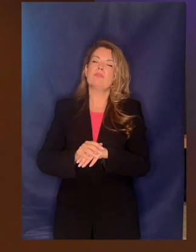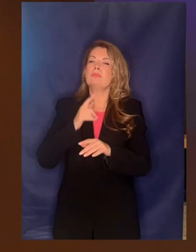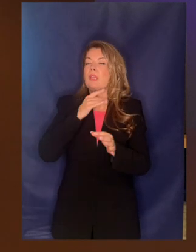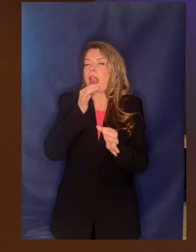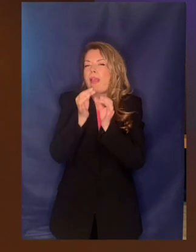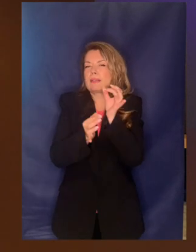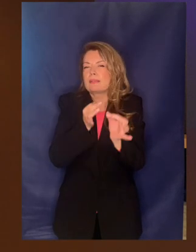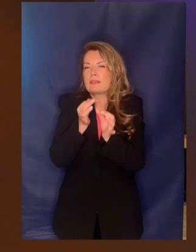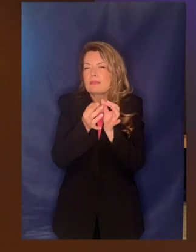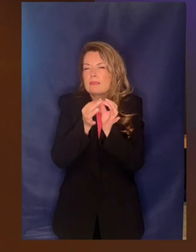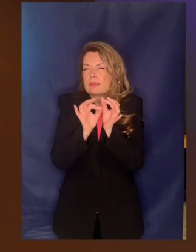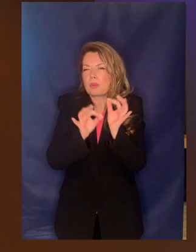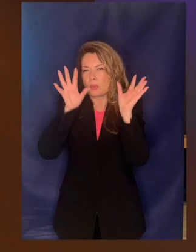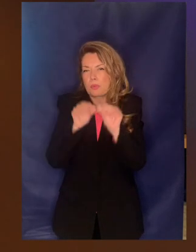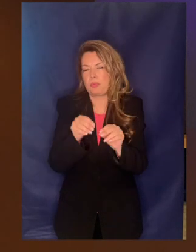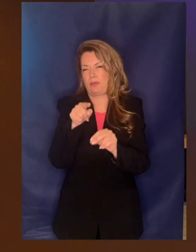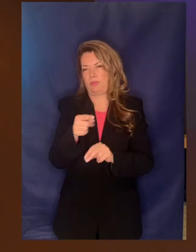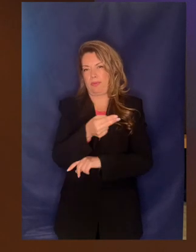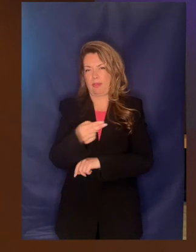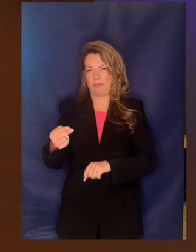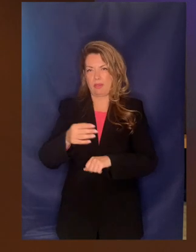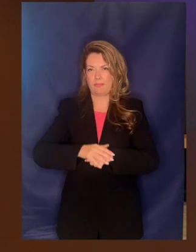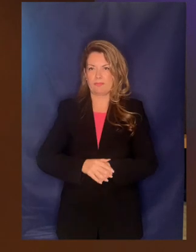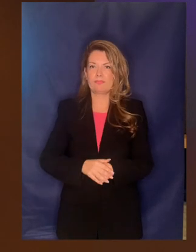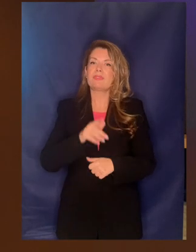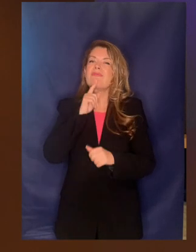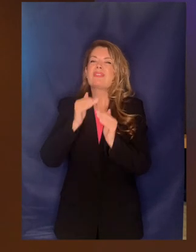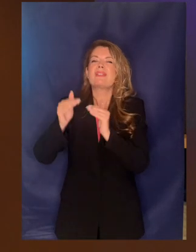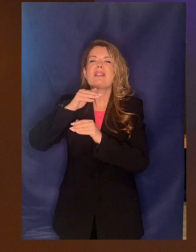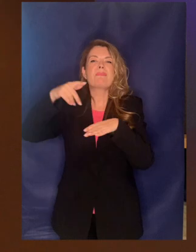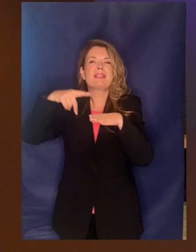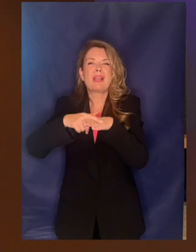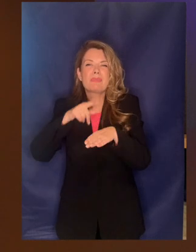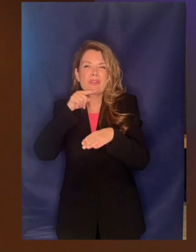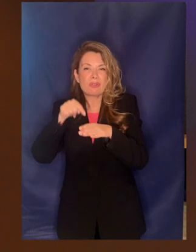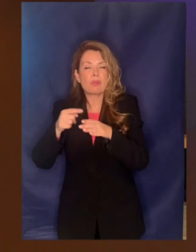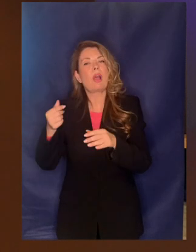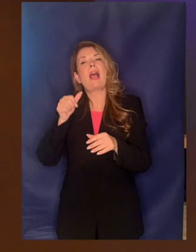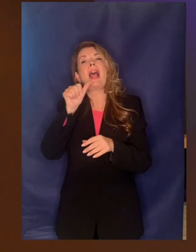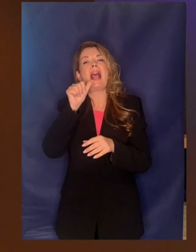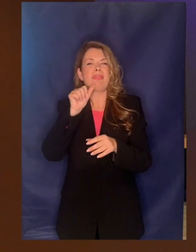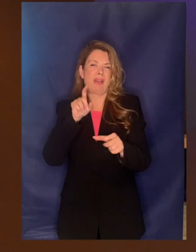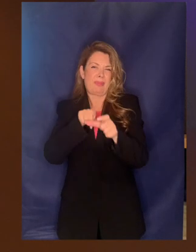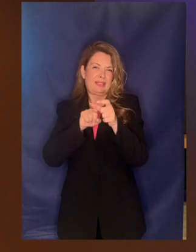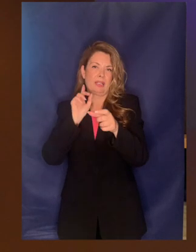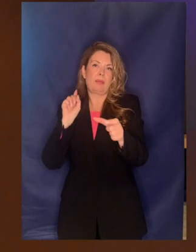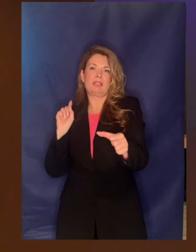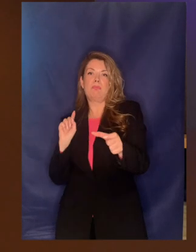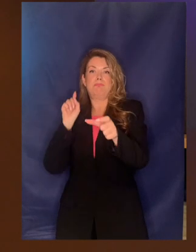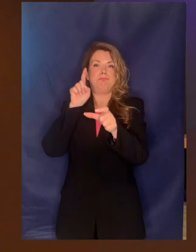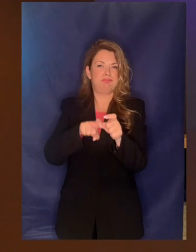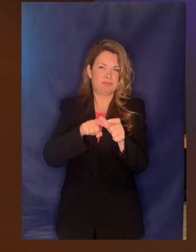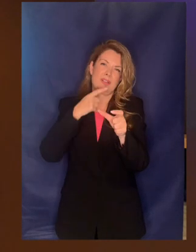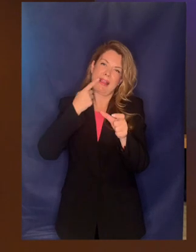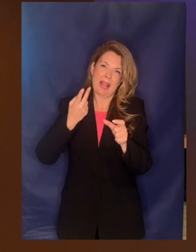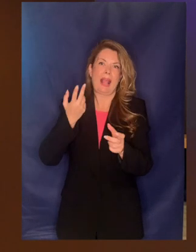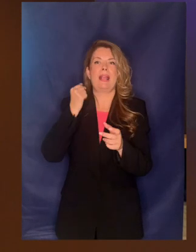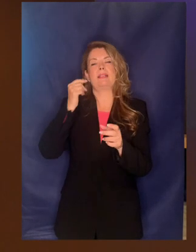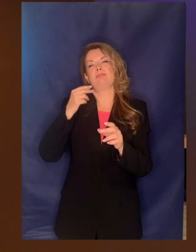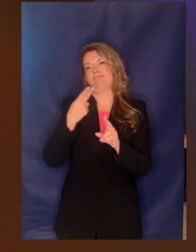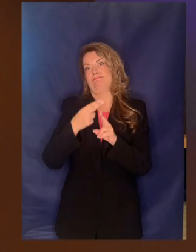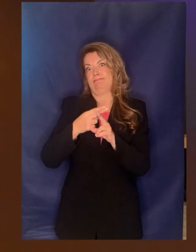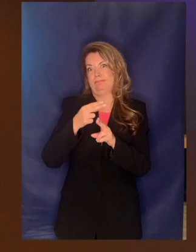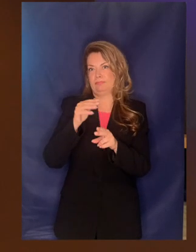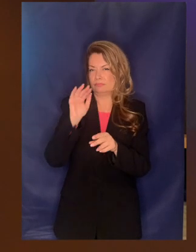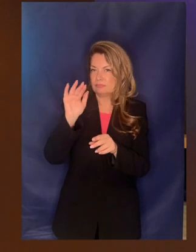κάποιες εξηγήσεις και από αυτού στο υπερταμείο μεταφέρθηκε η ΔΑΠ με το σημαντικό αστερίσκο ότι αν αμένεται